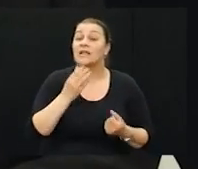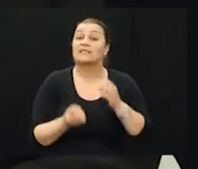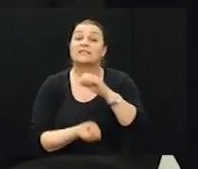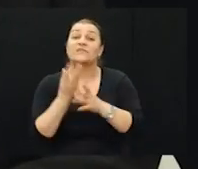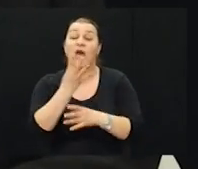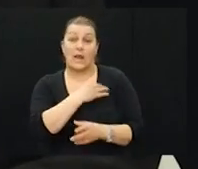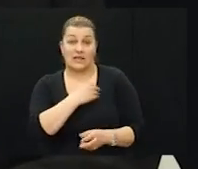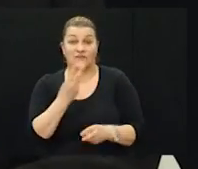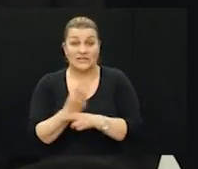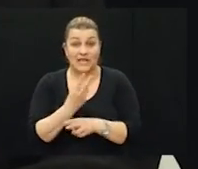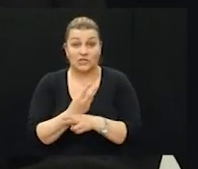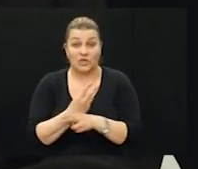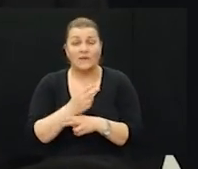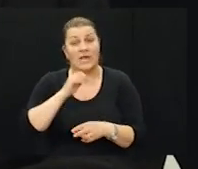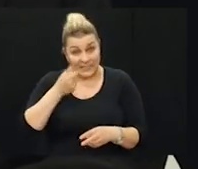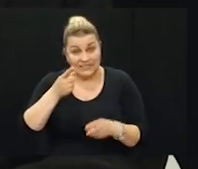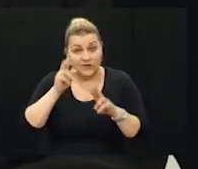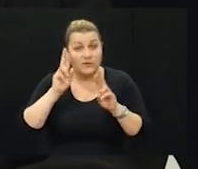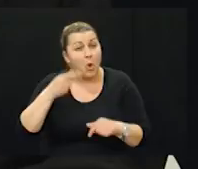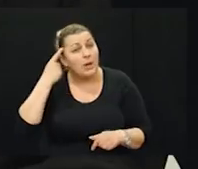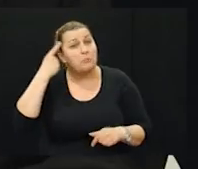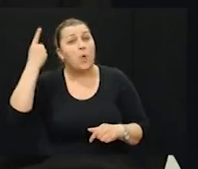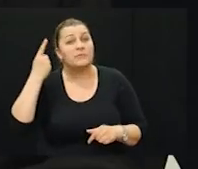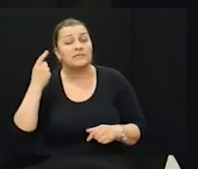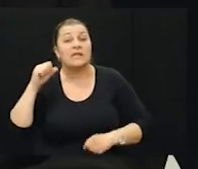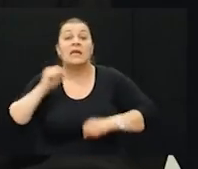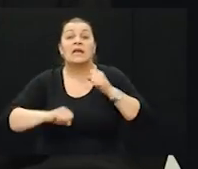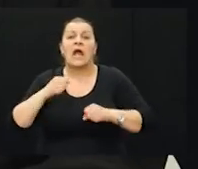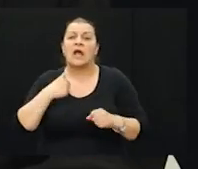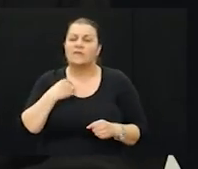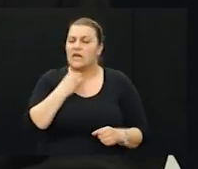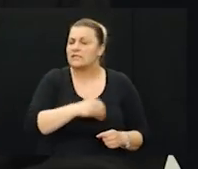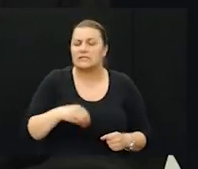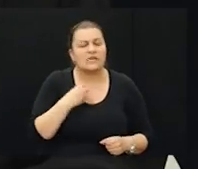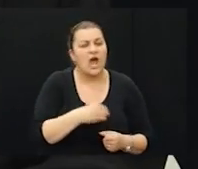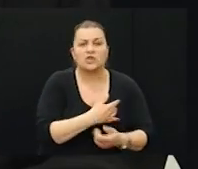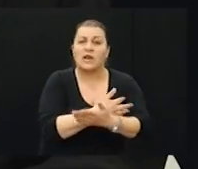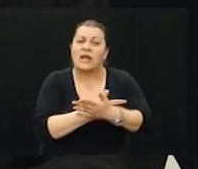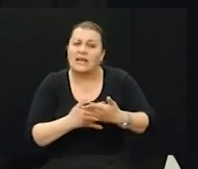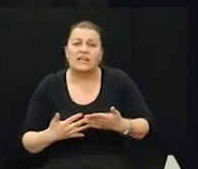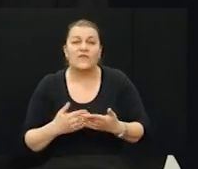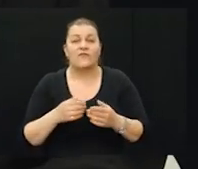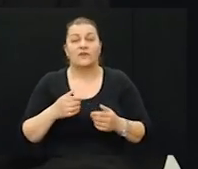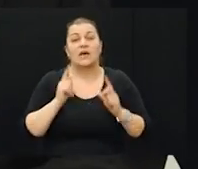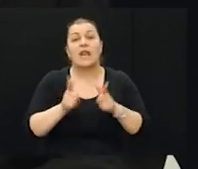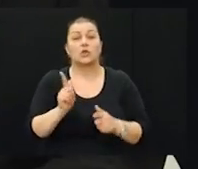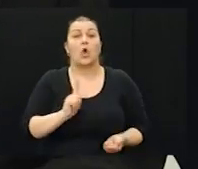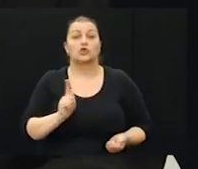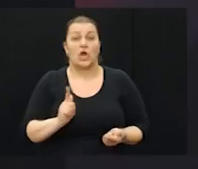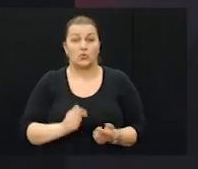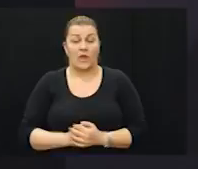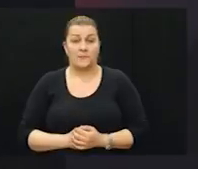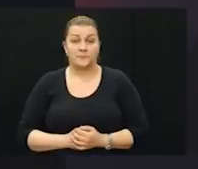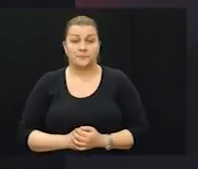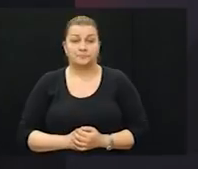kad se stvarala Hrvatska država jeste li mogli pomisliti kakav nas surov, krvav, monstruozni rat očekuje?